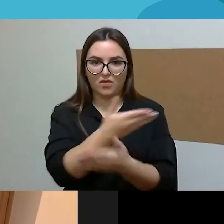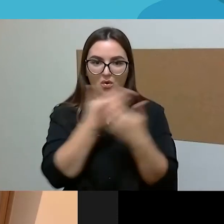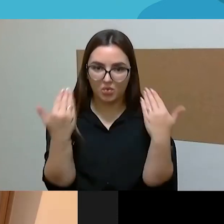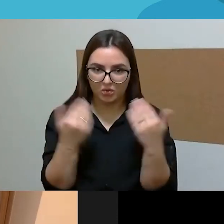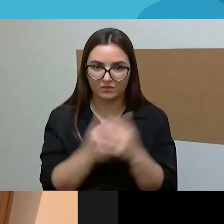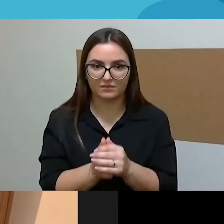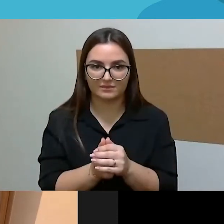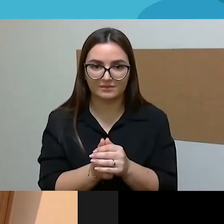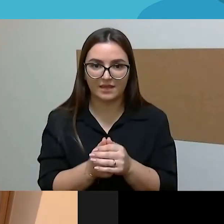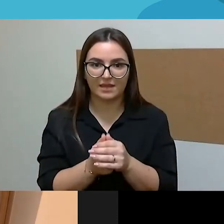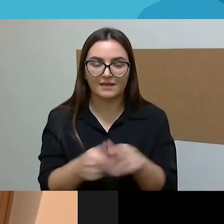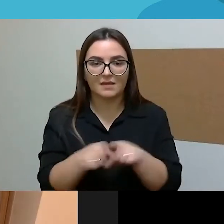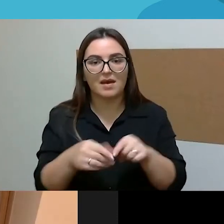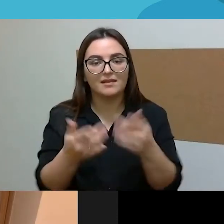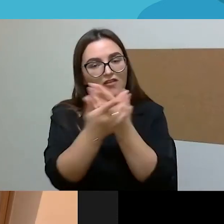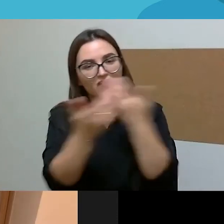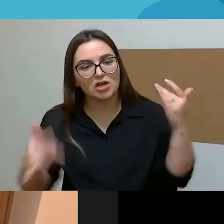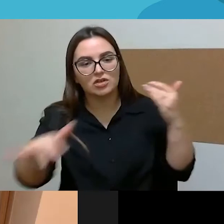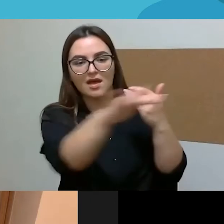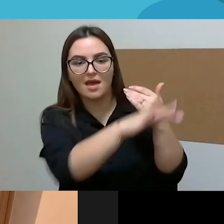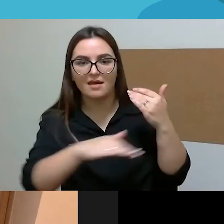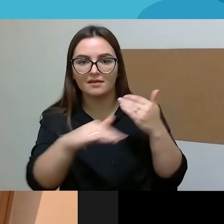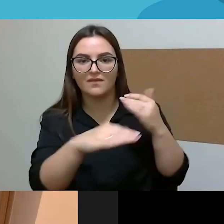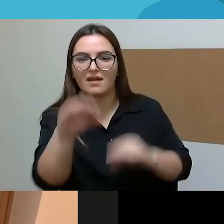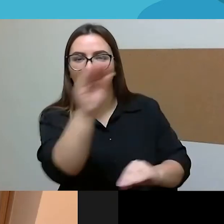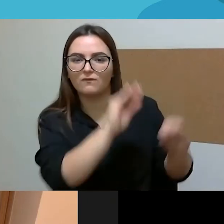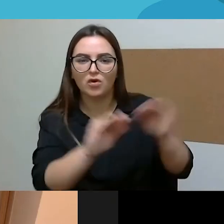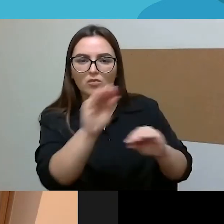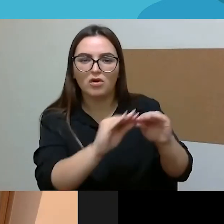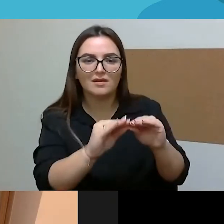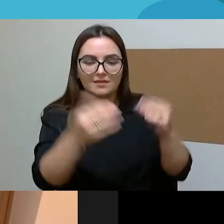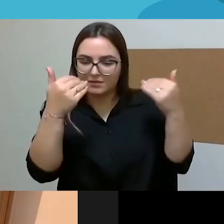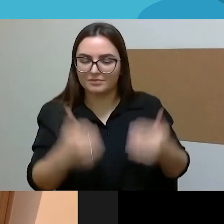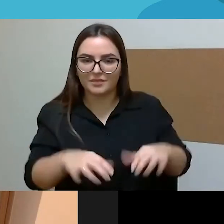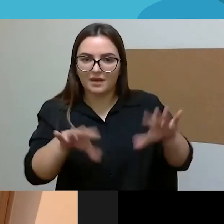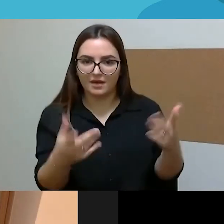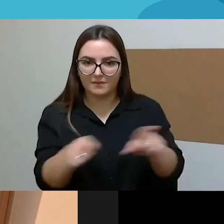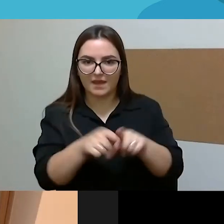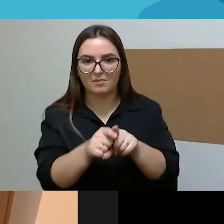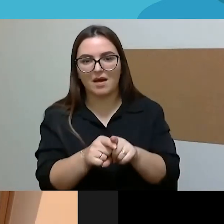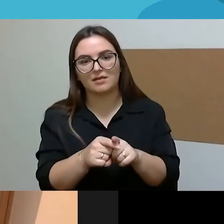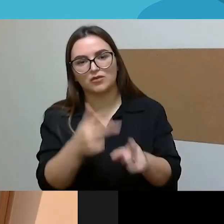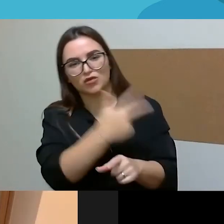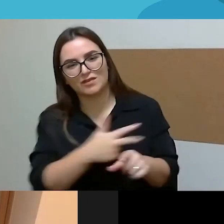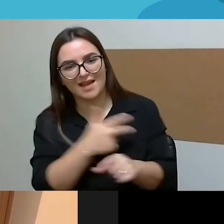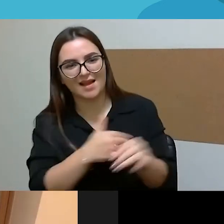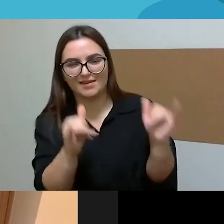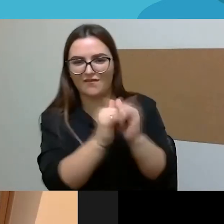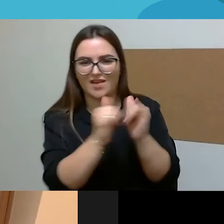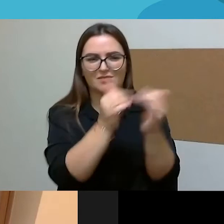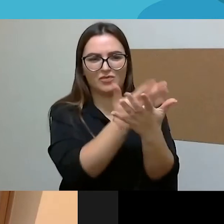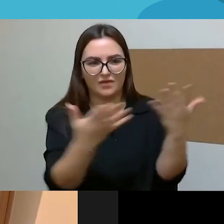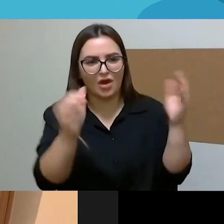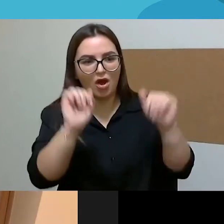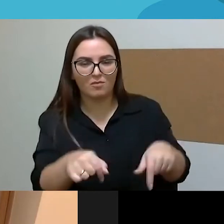susiformavęs viršoje ardei. Ir kartais socialiniuose tinkluose gali pamatyti įvairių vaizdų, kaip tėvas šeima